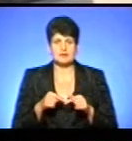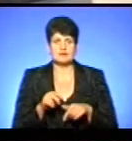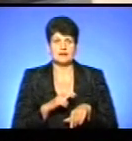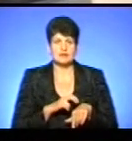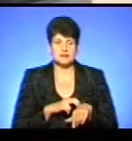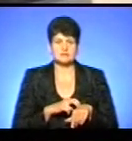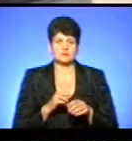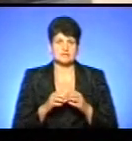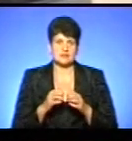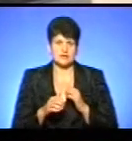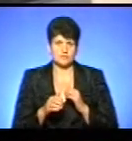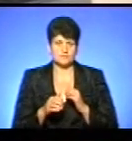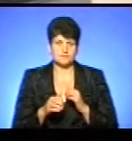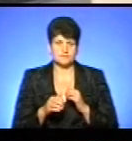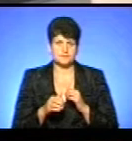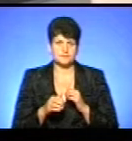медичного персоналу.